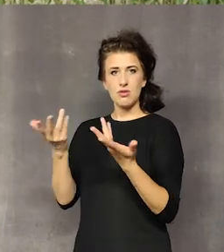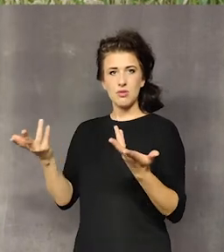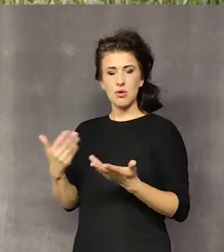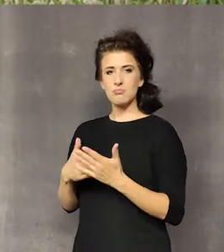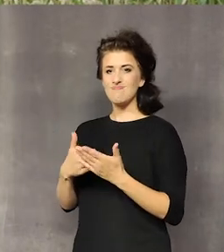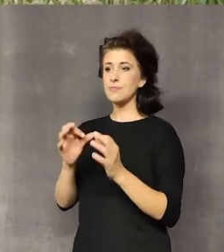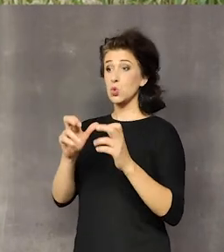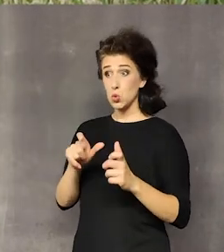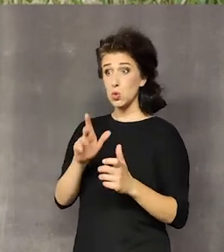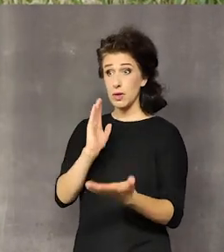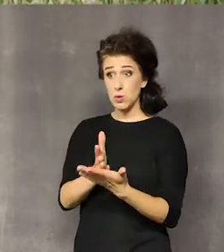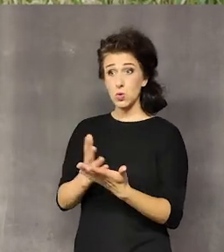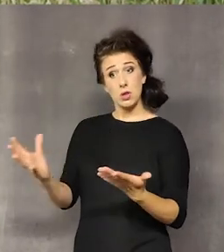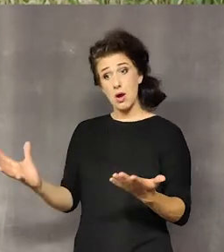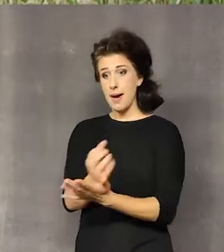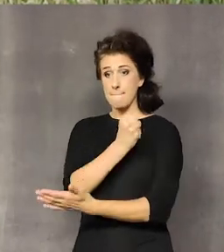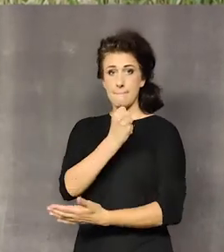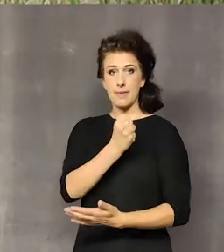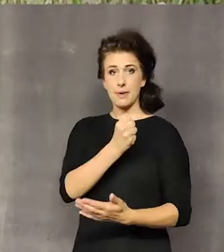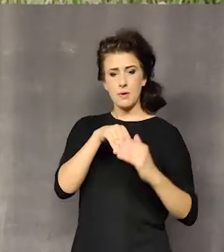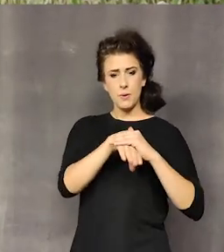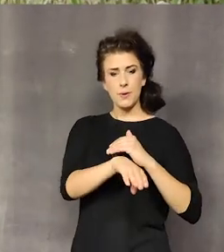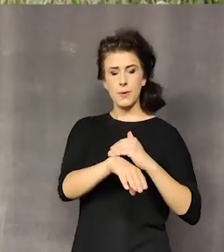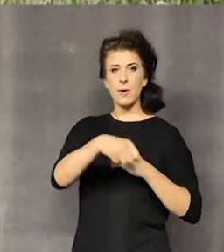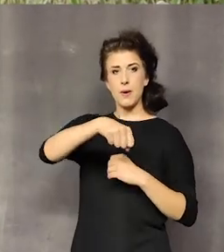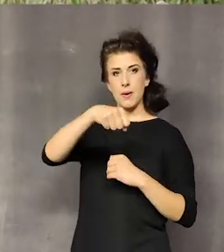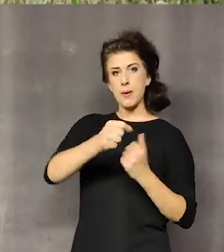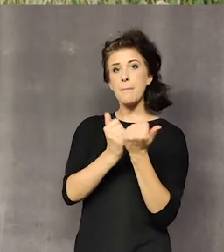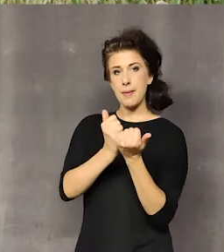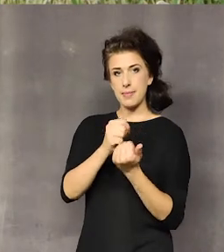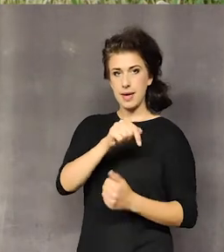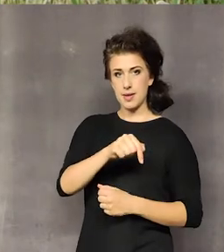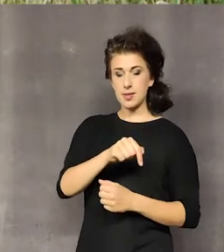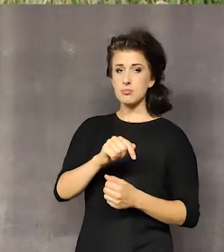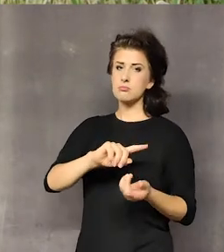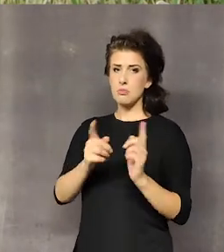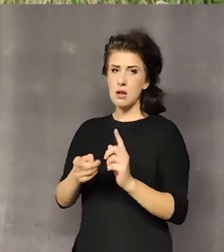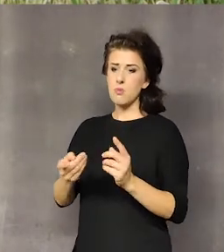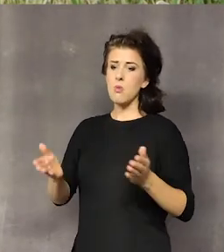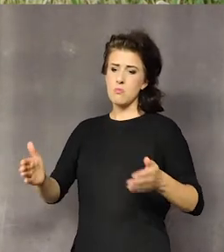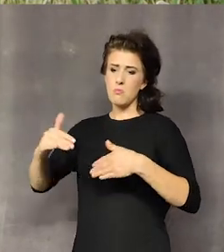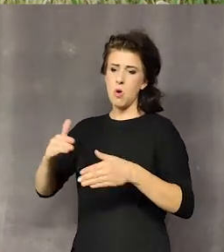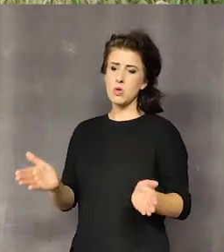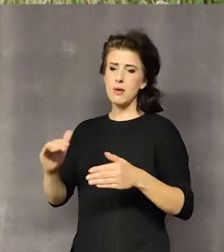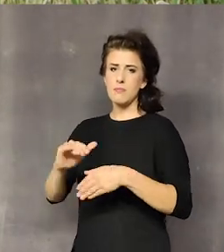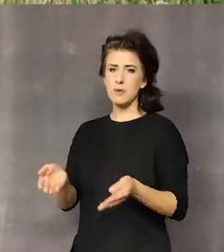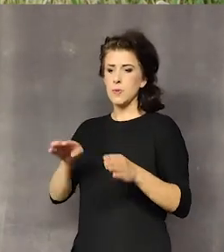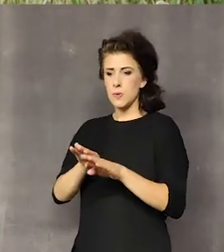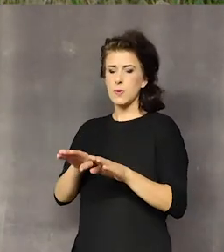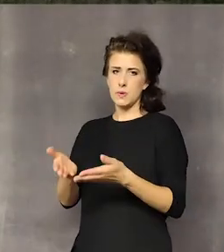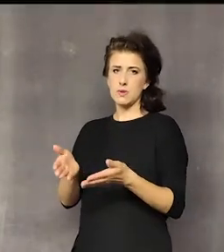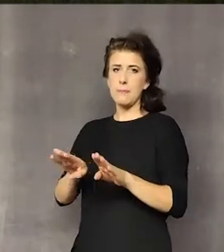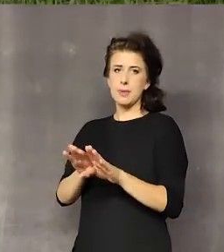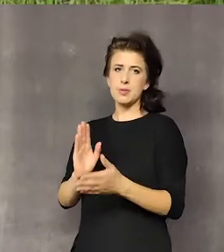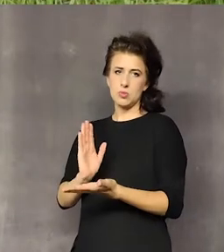wysuszeniu powinny być schowane do albo torb papierowych, albo do jakichś pojemników, które są takie bardziej sterylne, nie wpuszczają do prostej